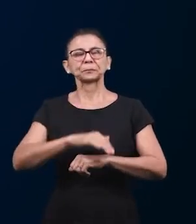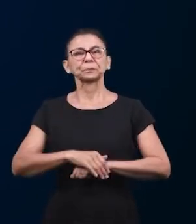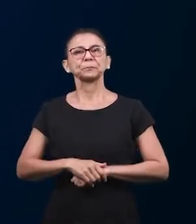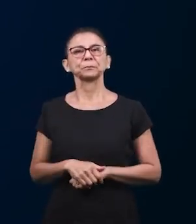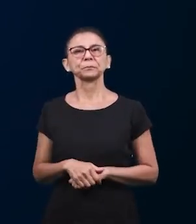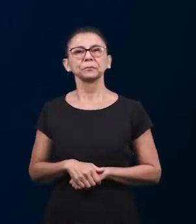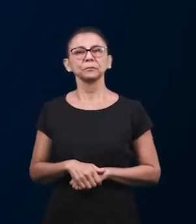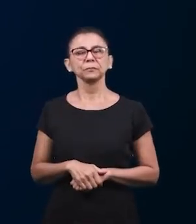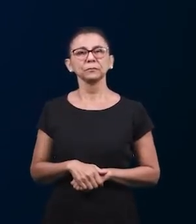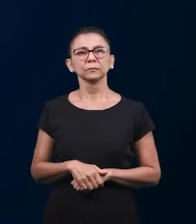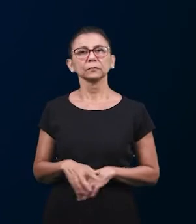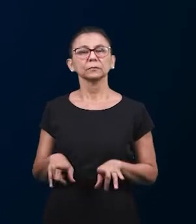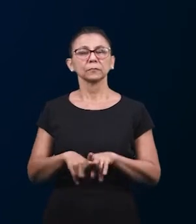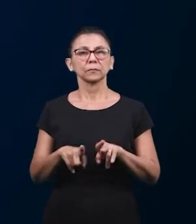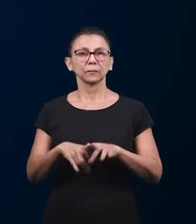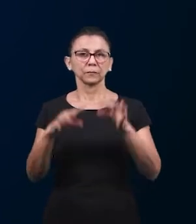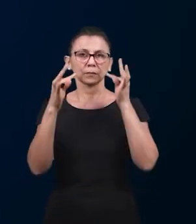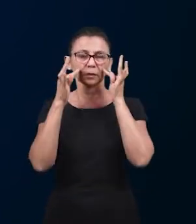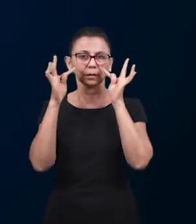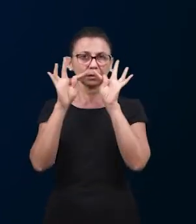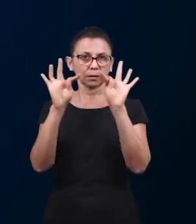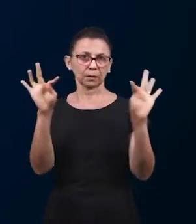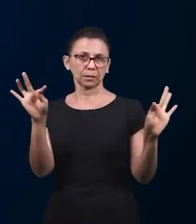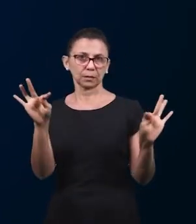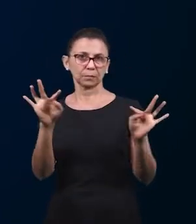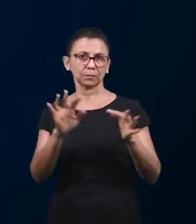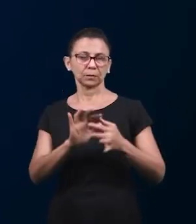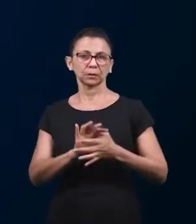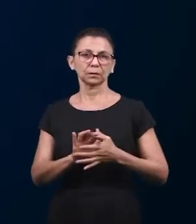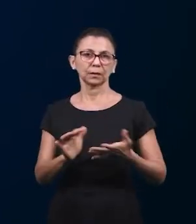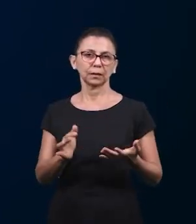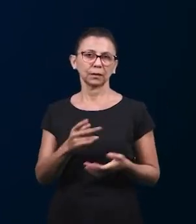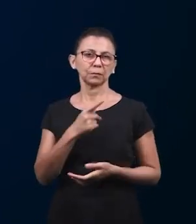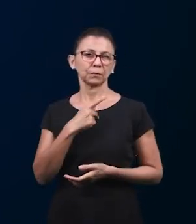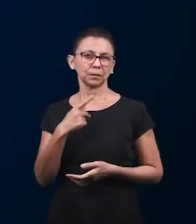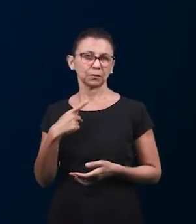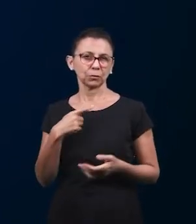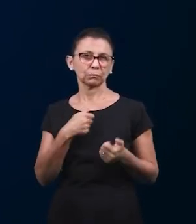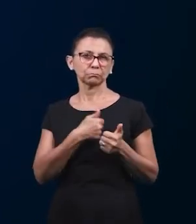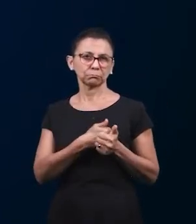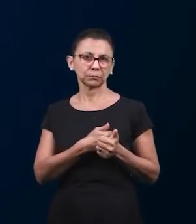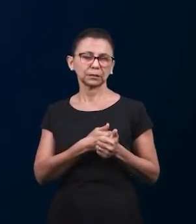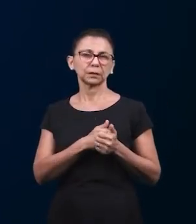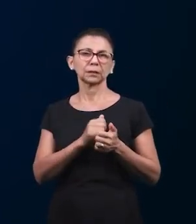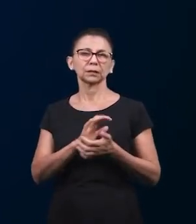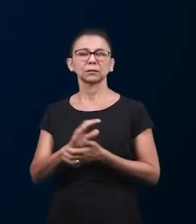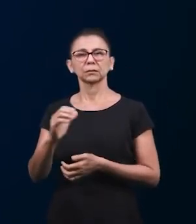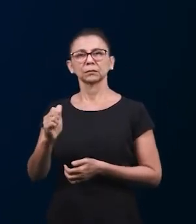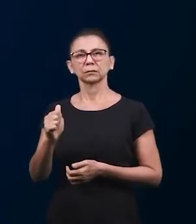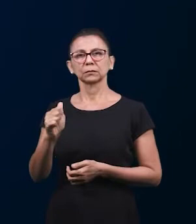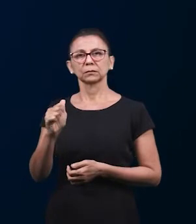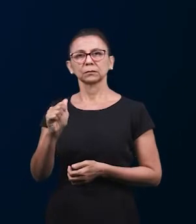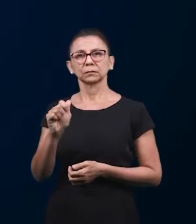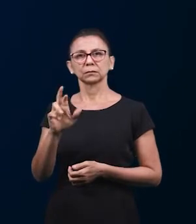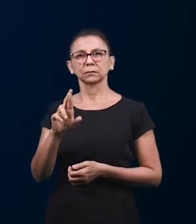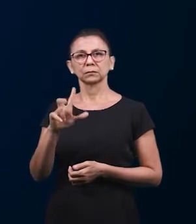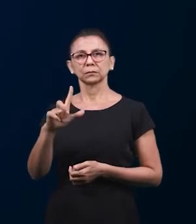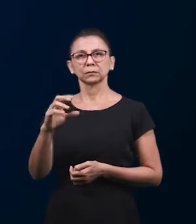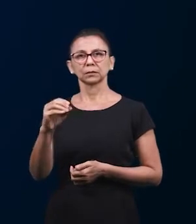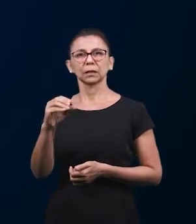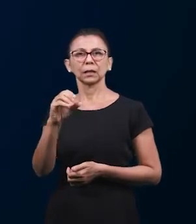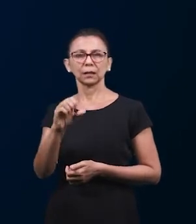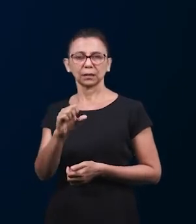в Европу, в Англию, и мы услышим свидетельство, отчет нашего брата,